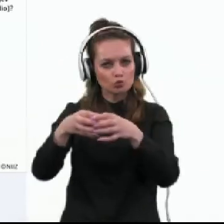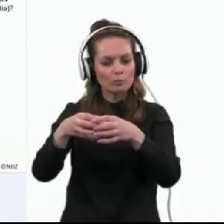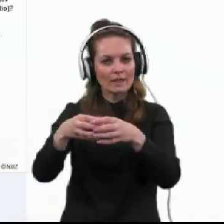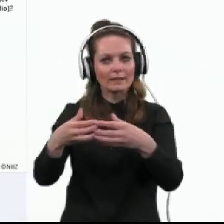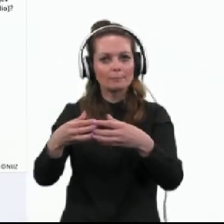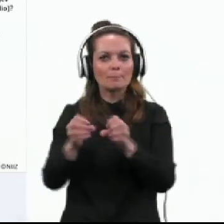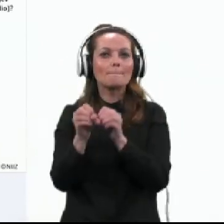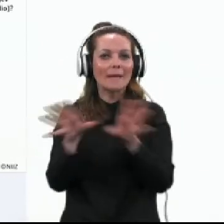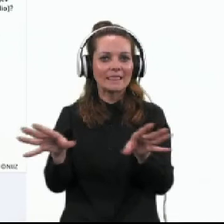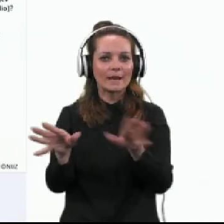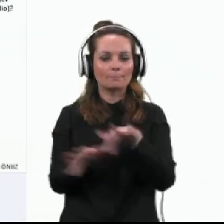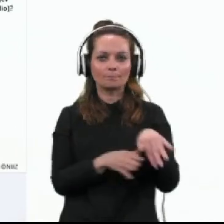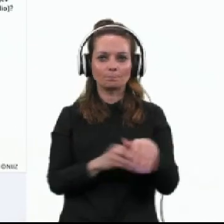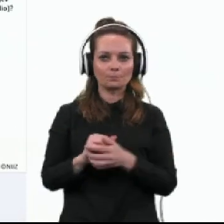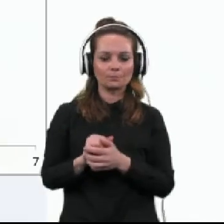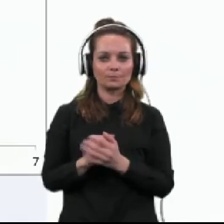medijem.